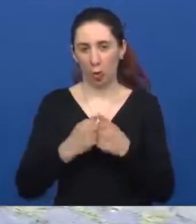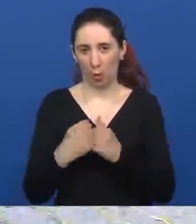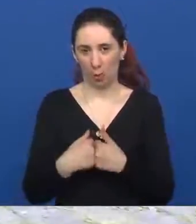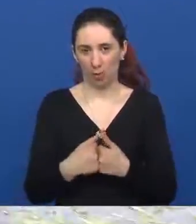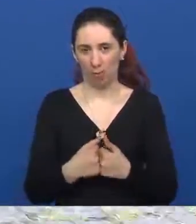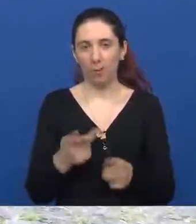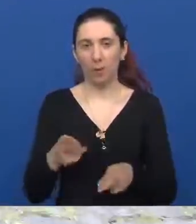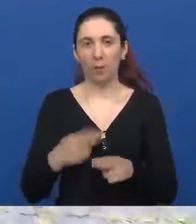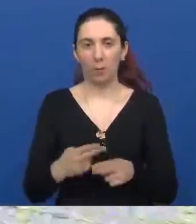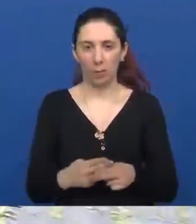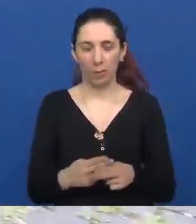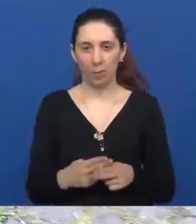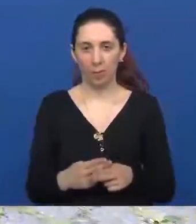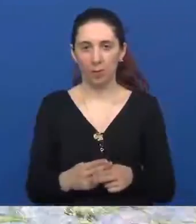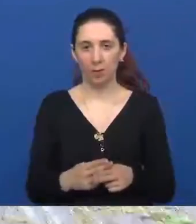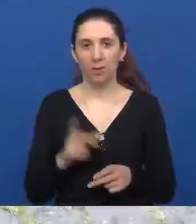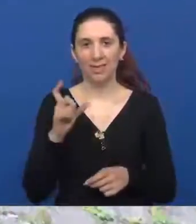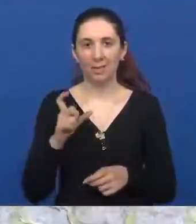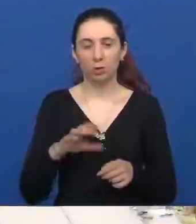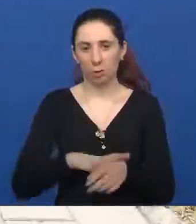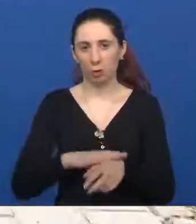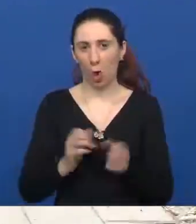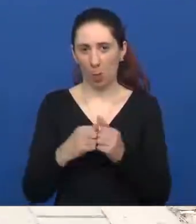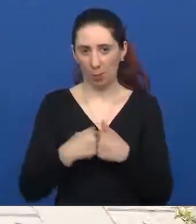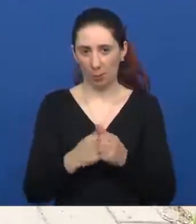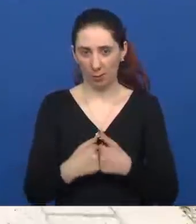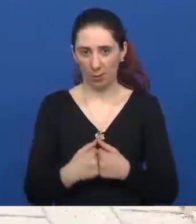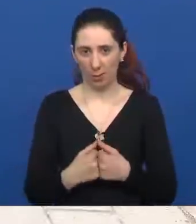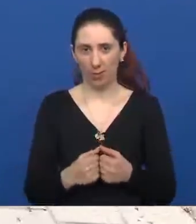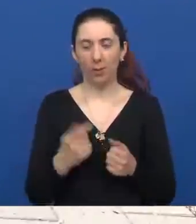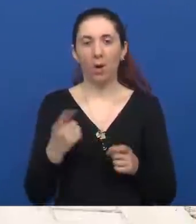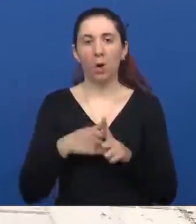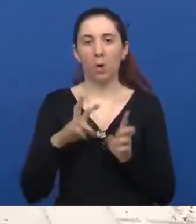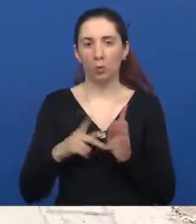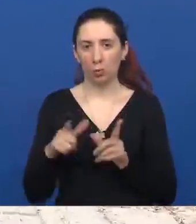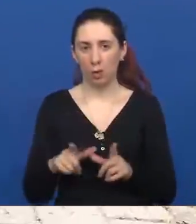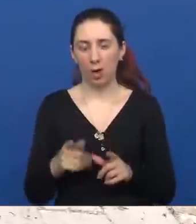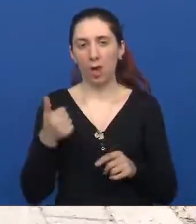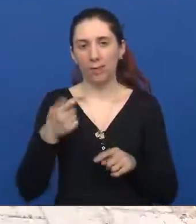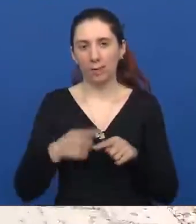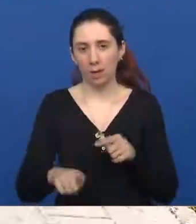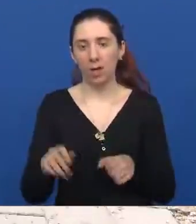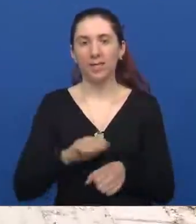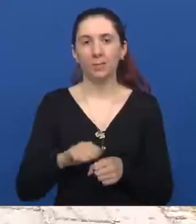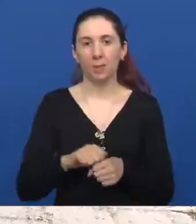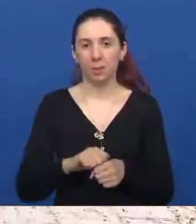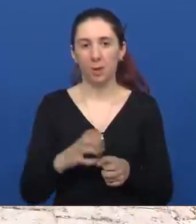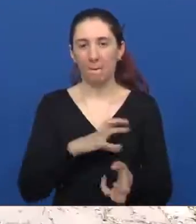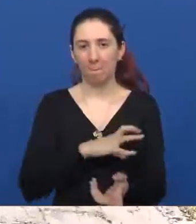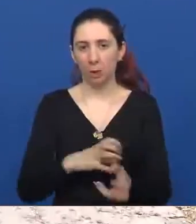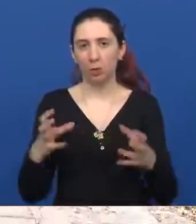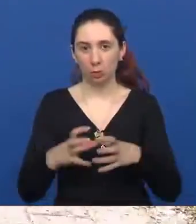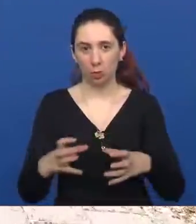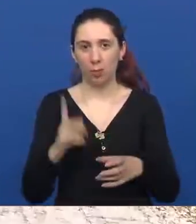Za bolest je karakterističan cilindričan oblik zglobova uz zadržane konture, ali dijelomično izbrisan reljef mišićnih